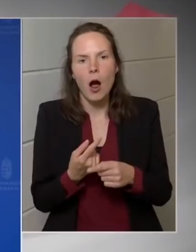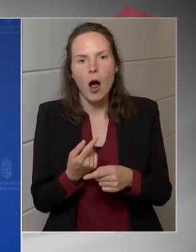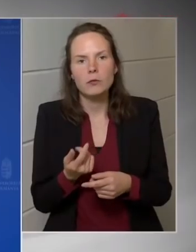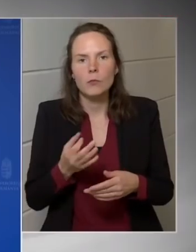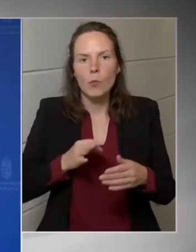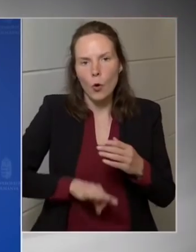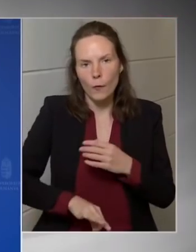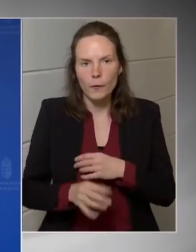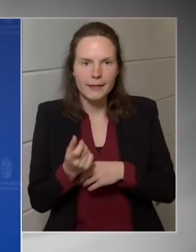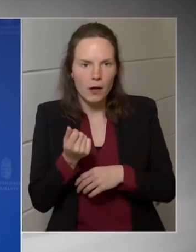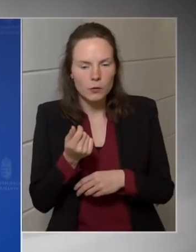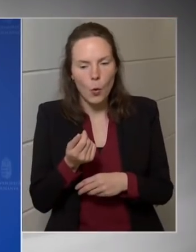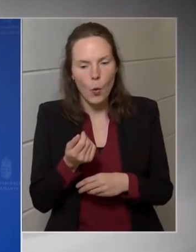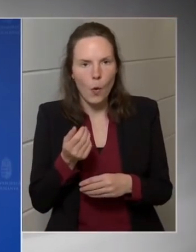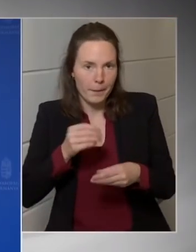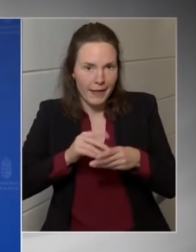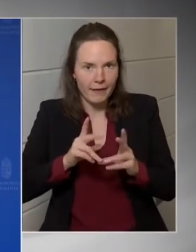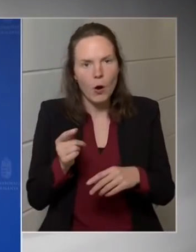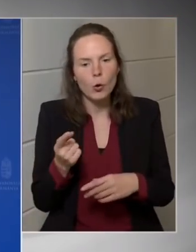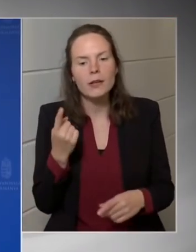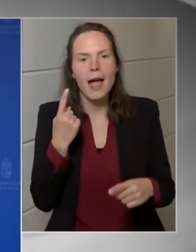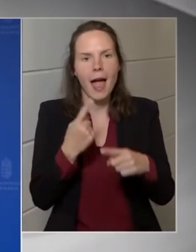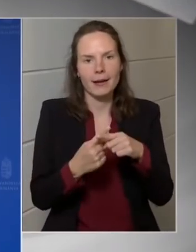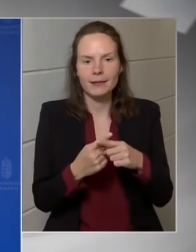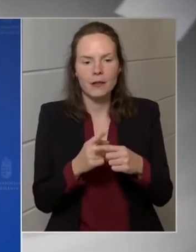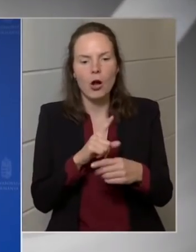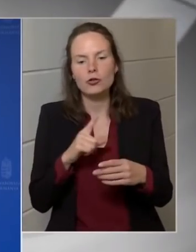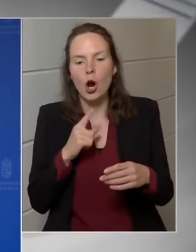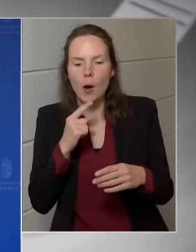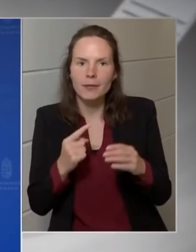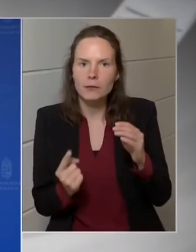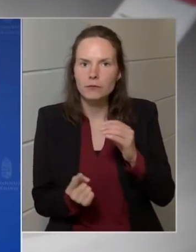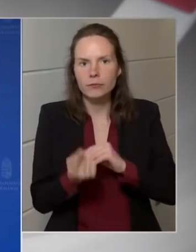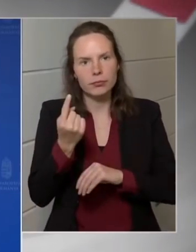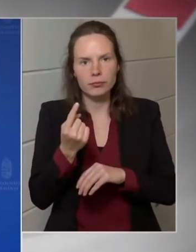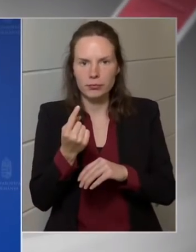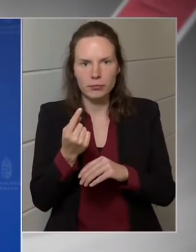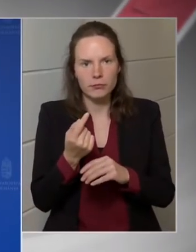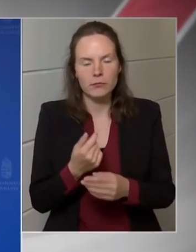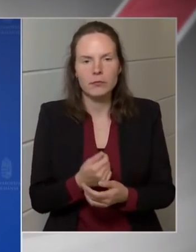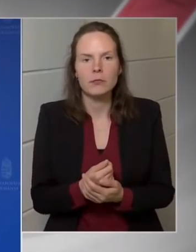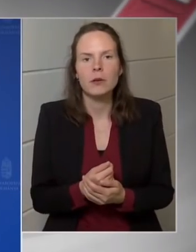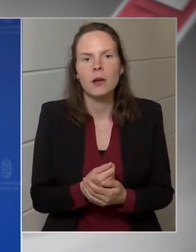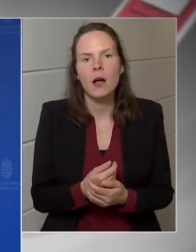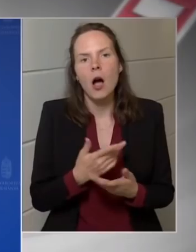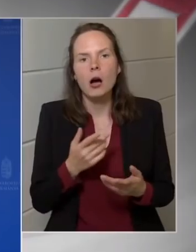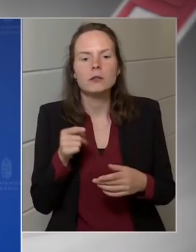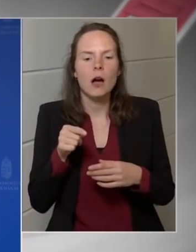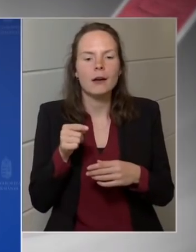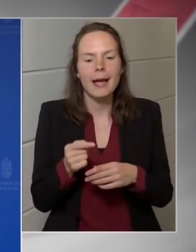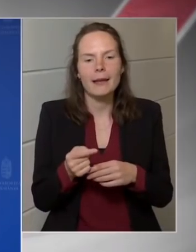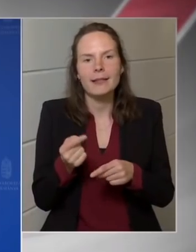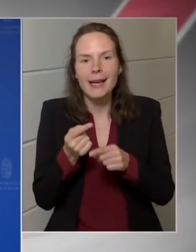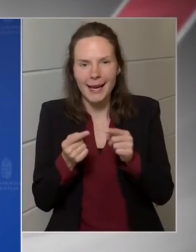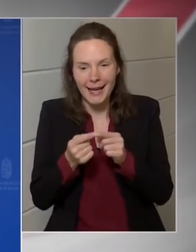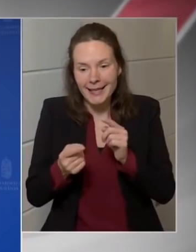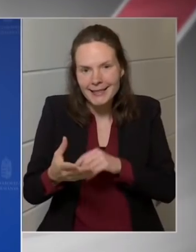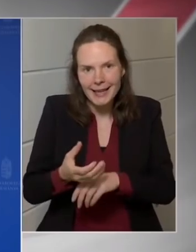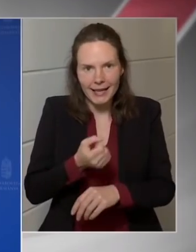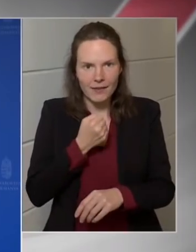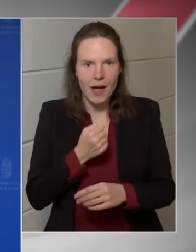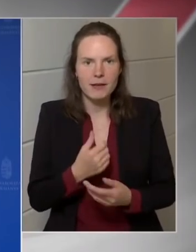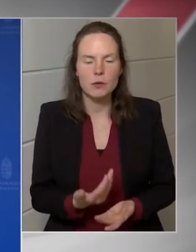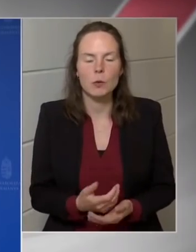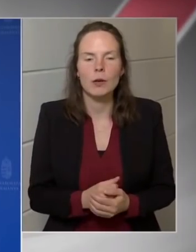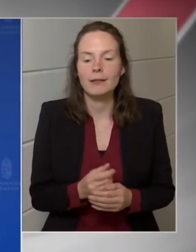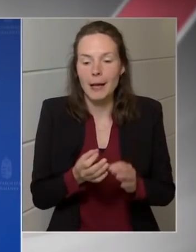Csak hozzáfűzni való, hogy ugye egyetértve, tehát maga az extra profitadó, maga